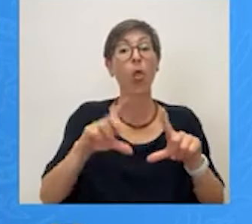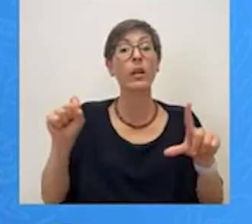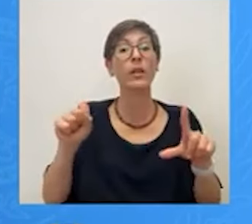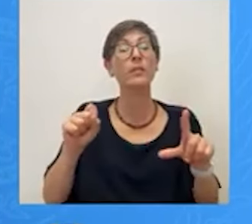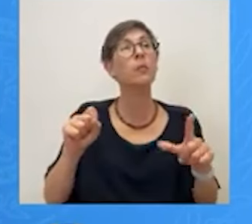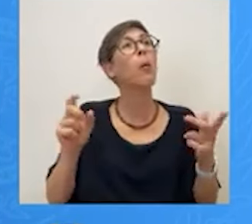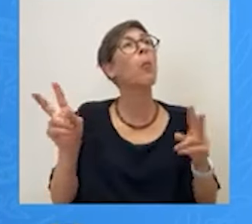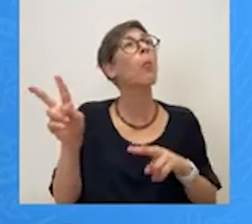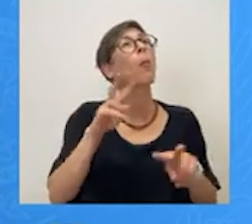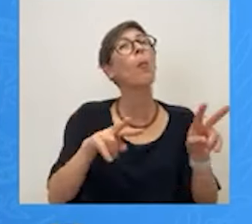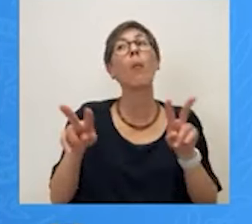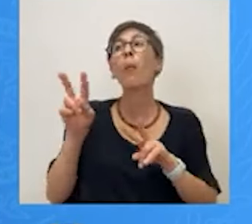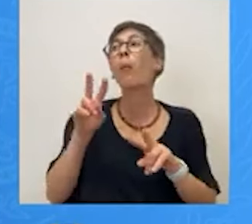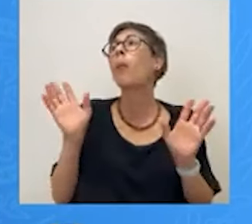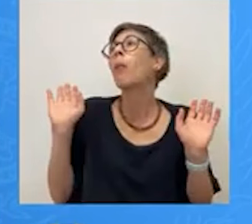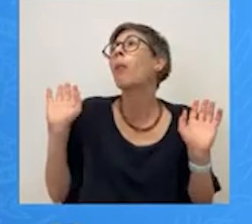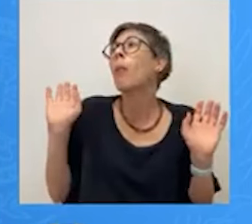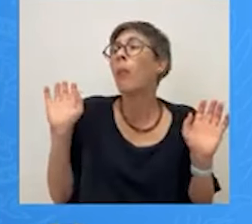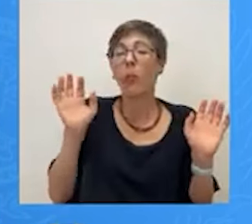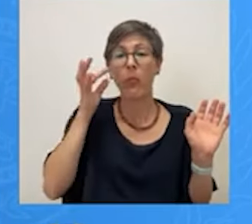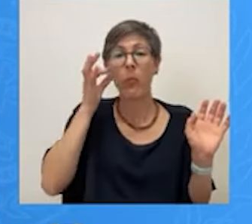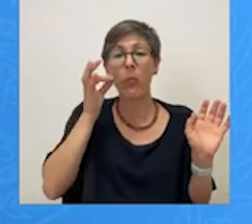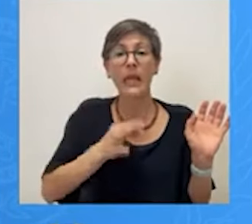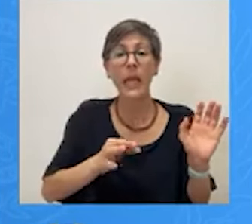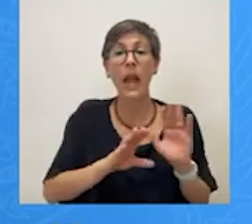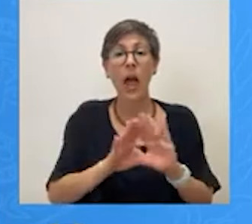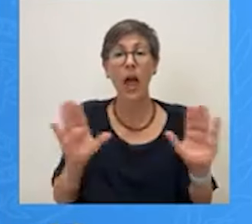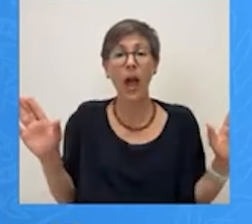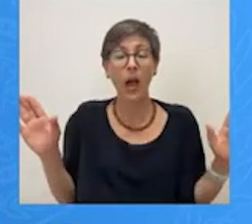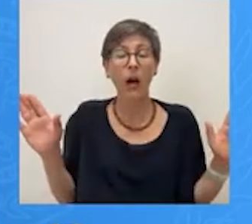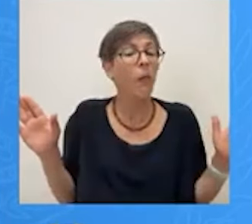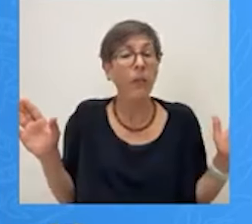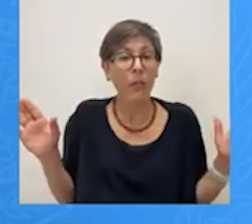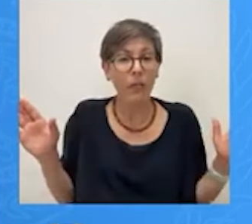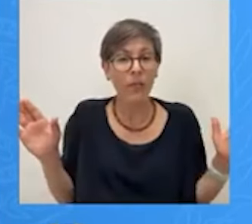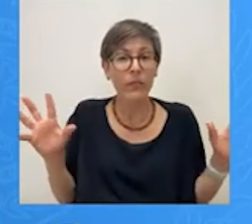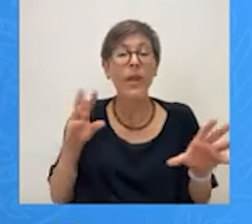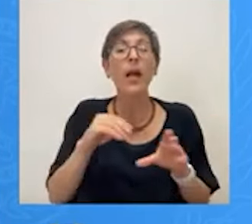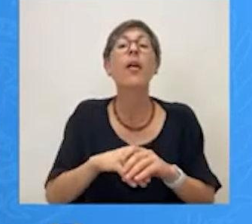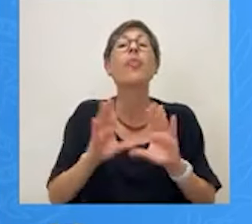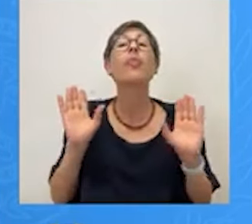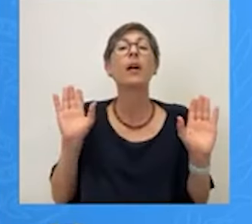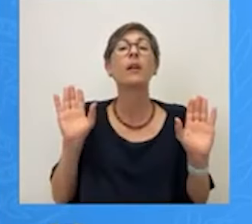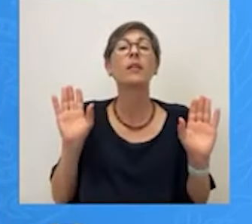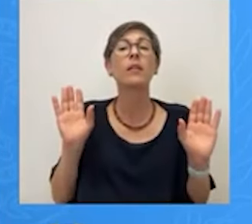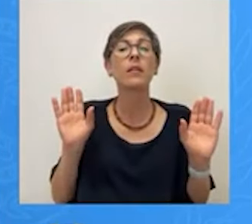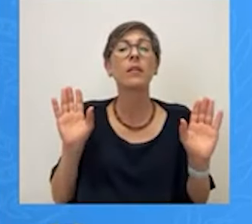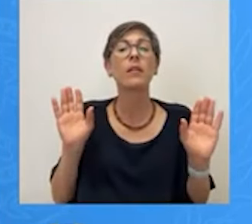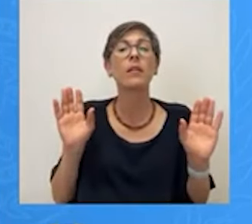Δεν το αφορά οι προθέσεις του Δημάρχου που ακόμα δεν έχει κλείσει έξι μήνες θητεία.